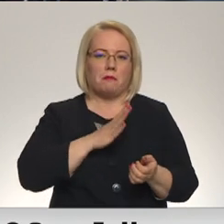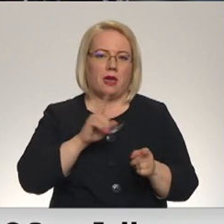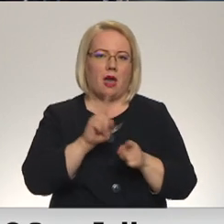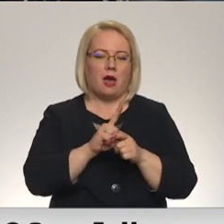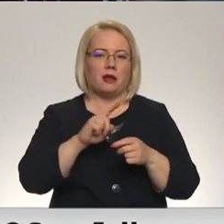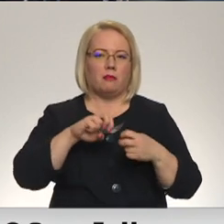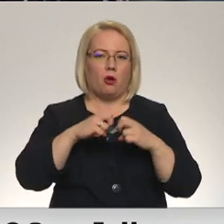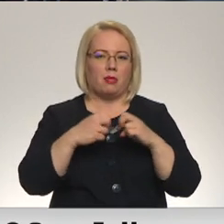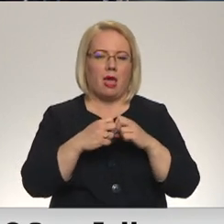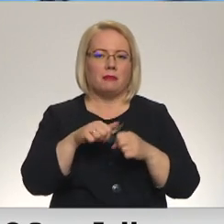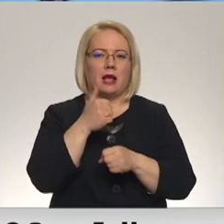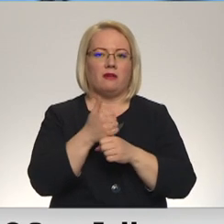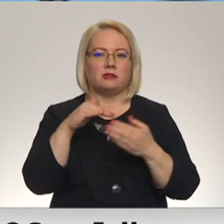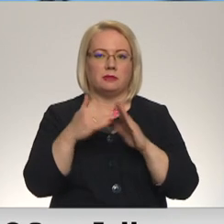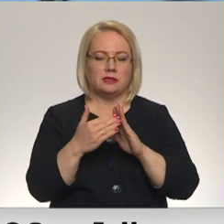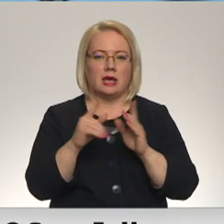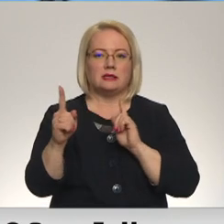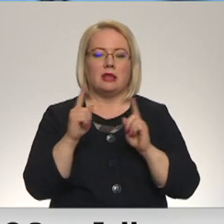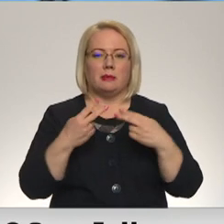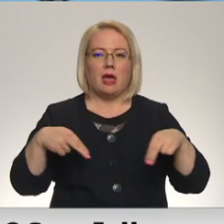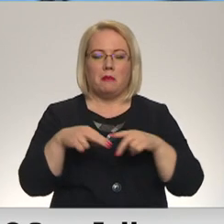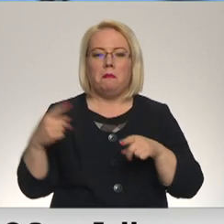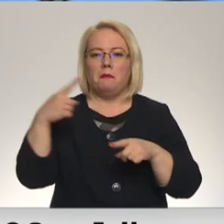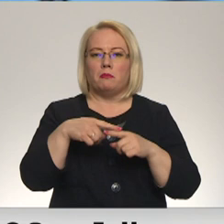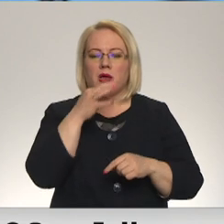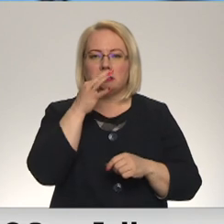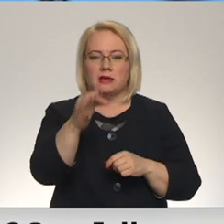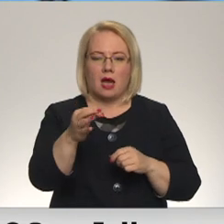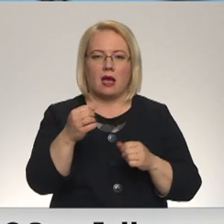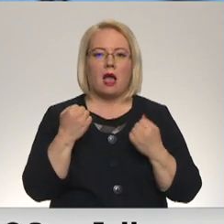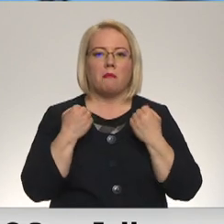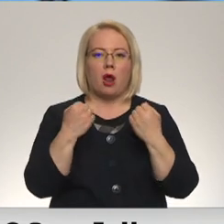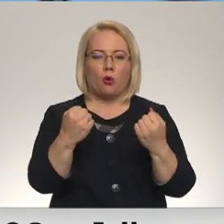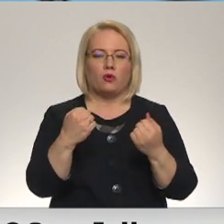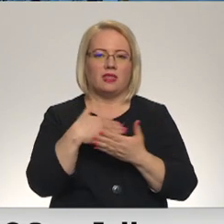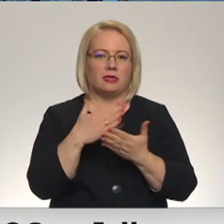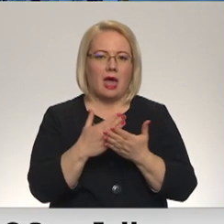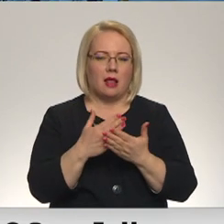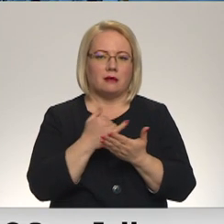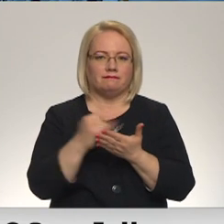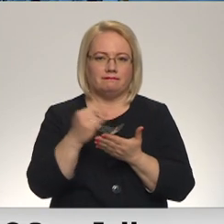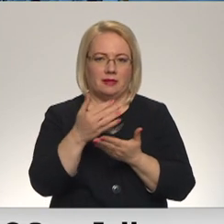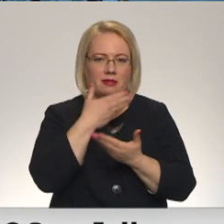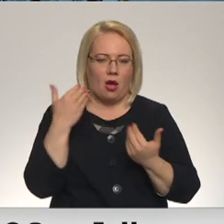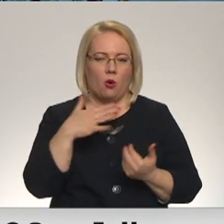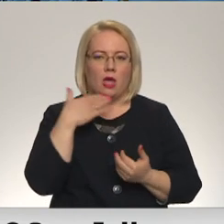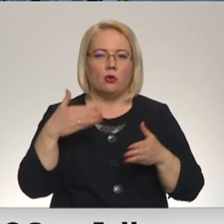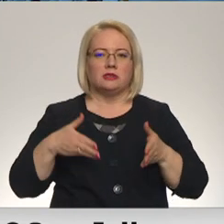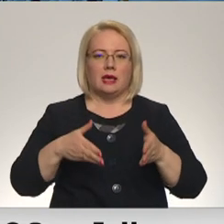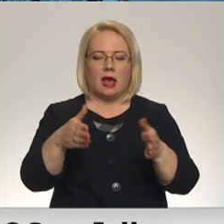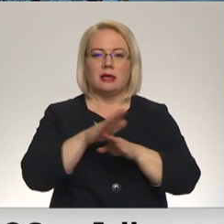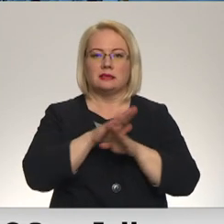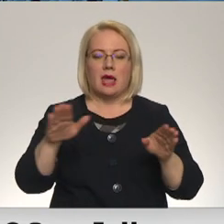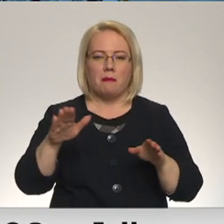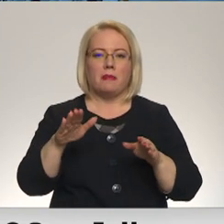Rīgas domas satiksmas departamentā pirmo reizi atzīst, ka braukt uz daļa uzturēta neatbilstīgi. Vairāk sielas nebija notīrīts arī trīs